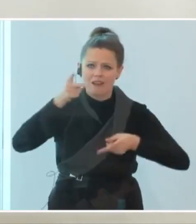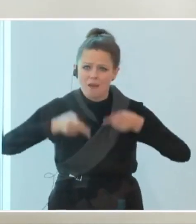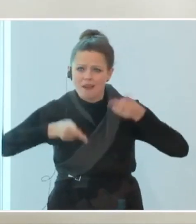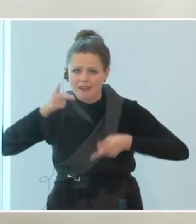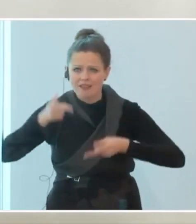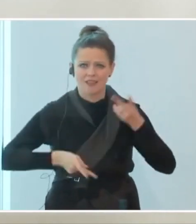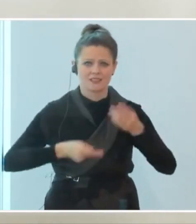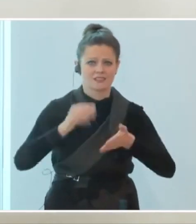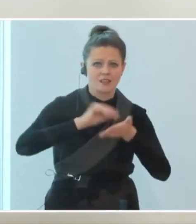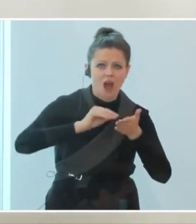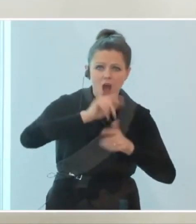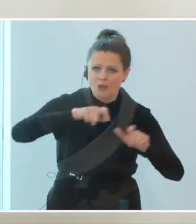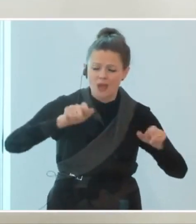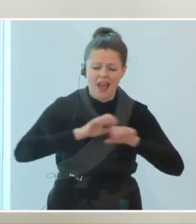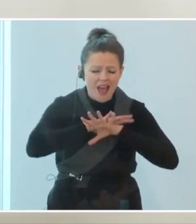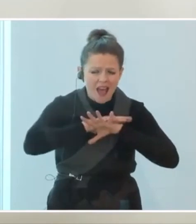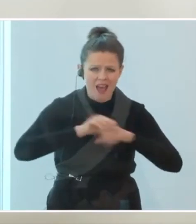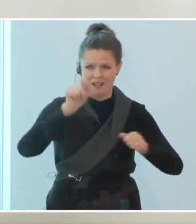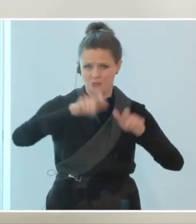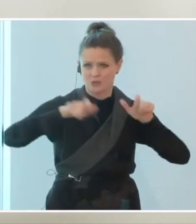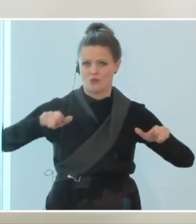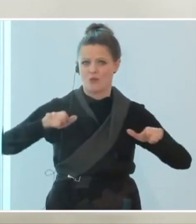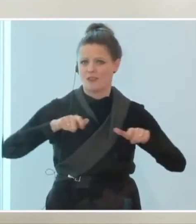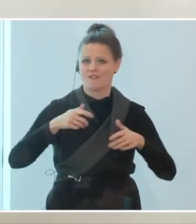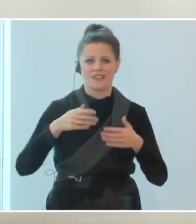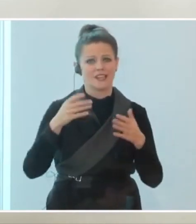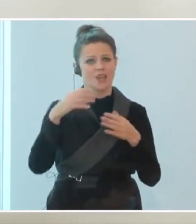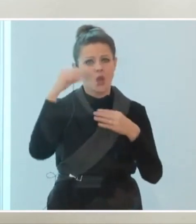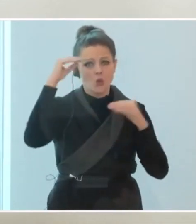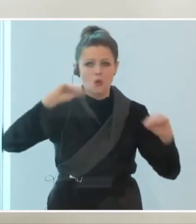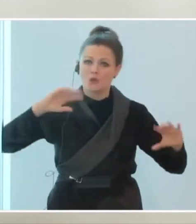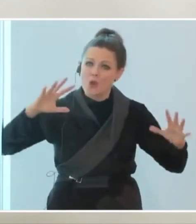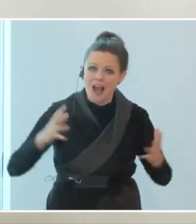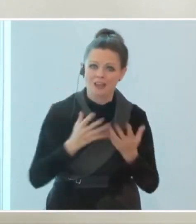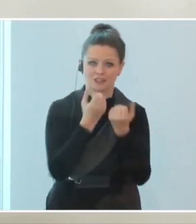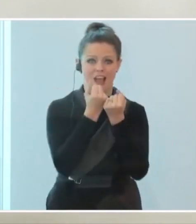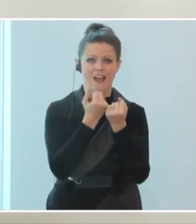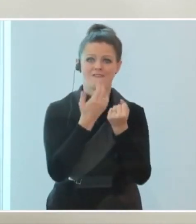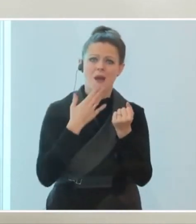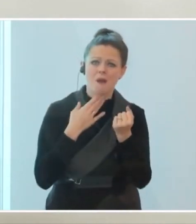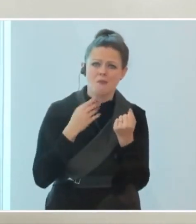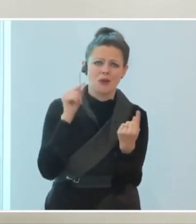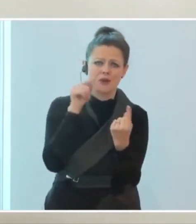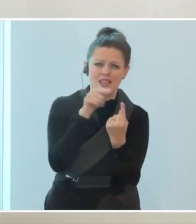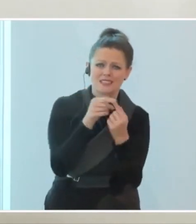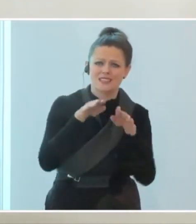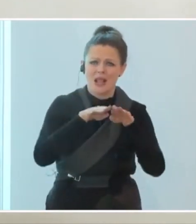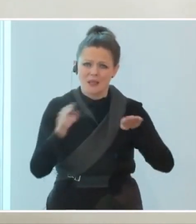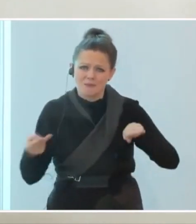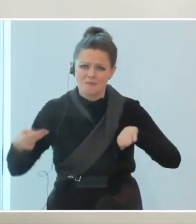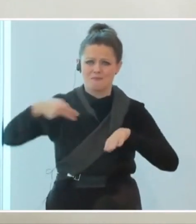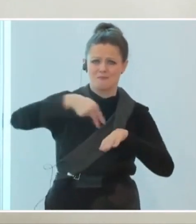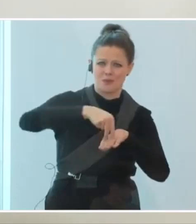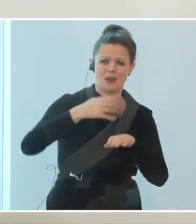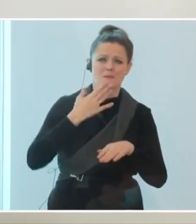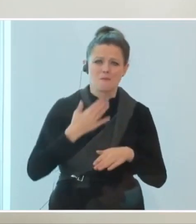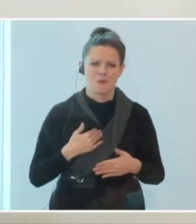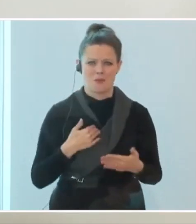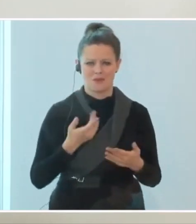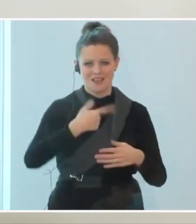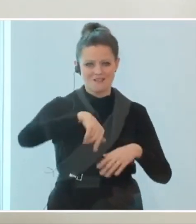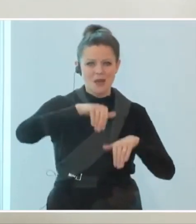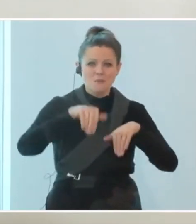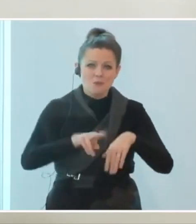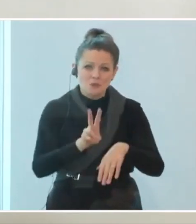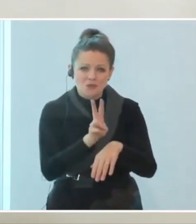Autoren und alle Kulturschaffenden, die ja darauf drängen, auf die Bühne zu kommen, aber es geht halt im Moment noch nicht. Wir müssen vorsichtig